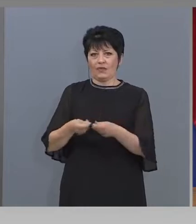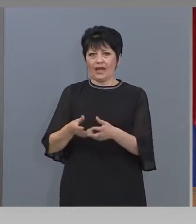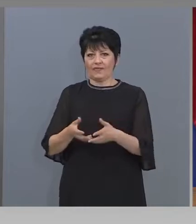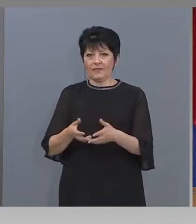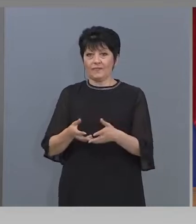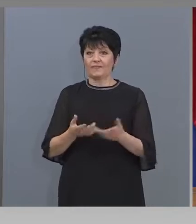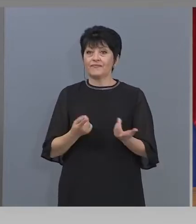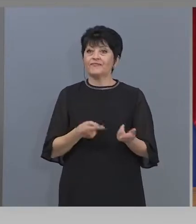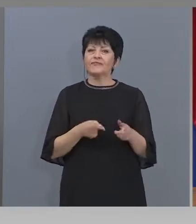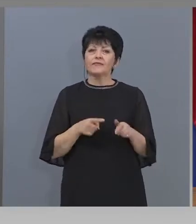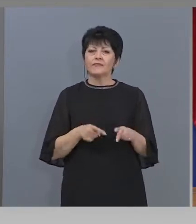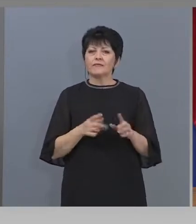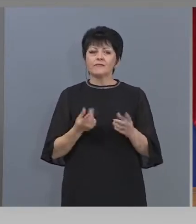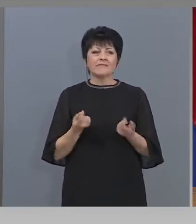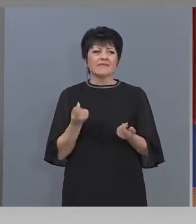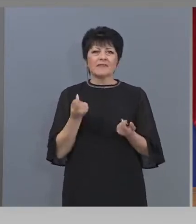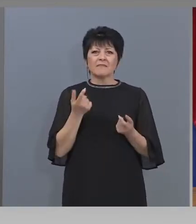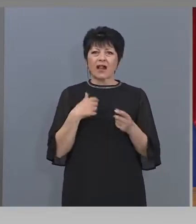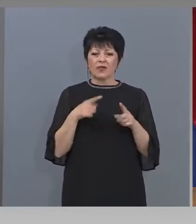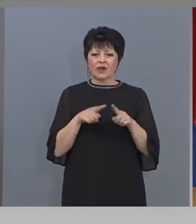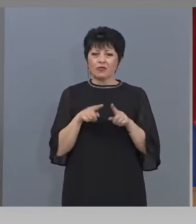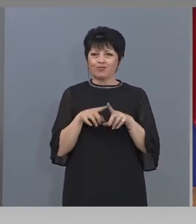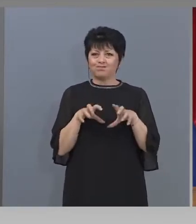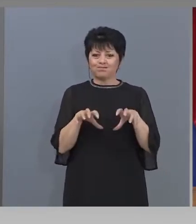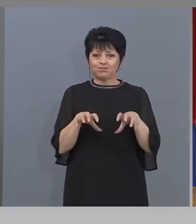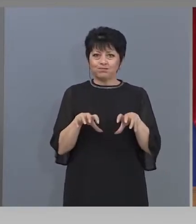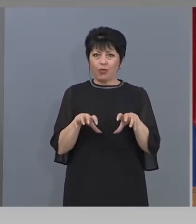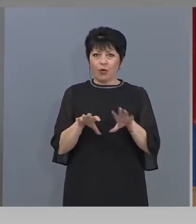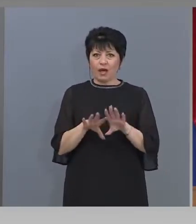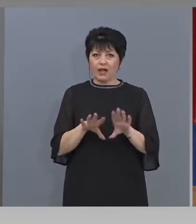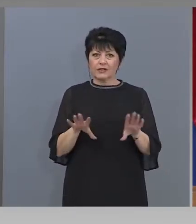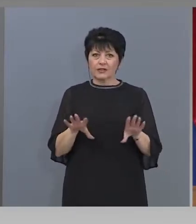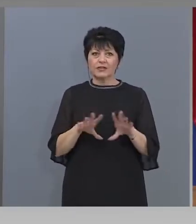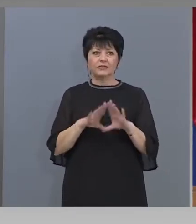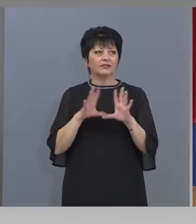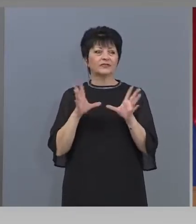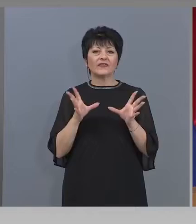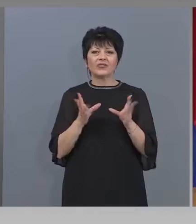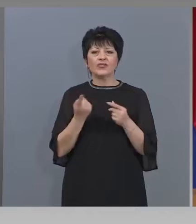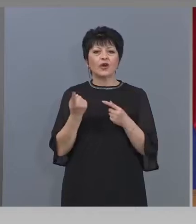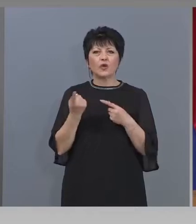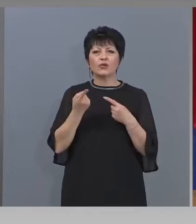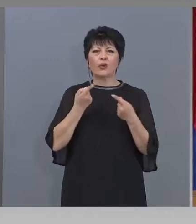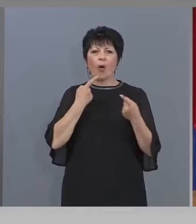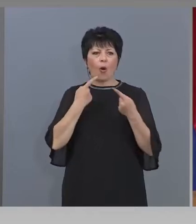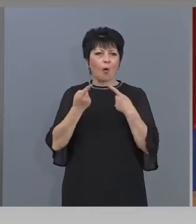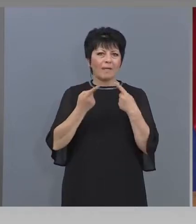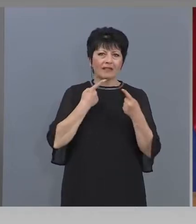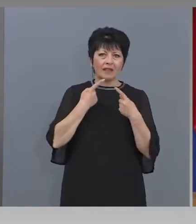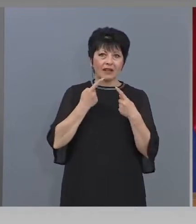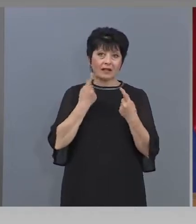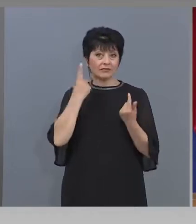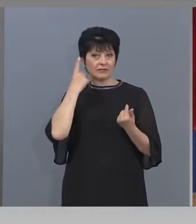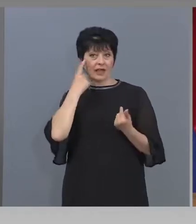Тоест, то е малко в блокаши, този блокаш от всички, които го коментират, се знае даже най-добре.